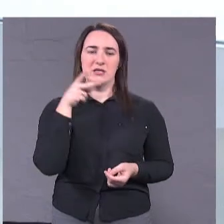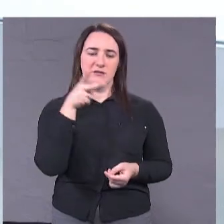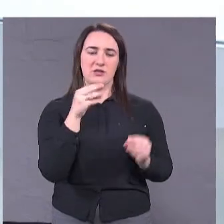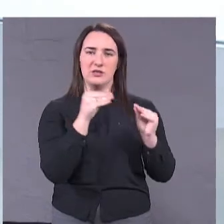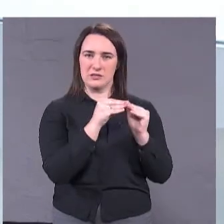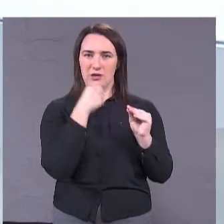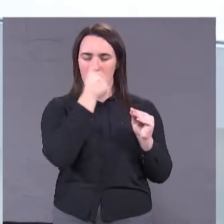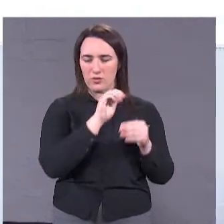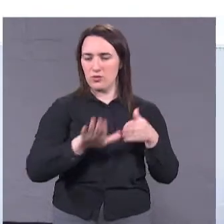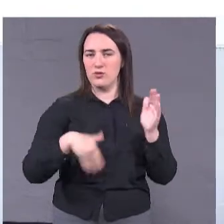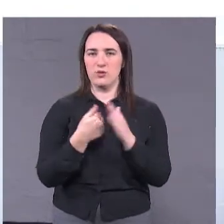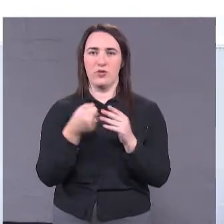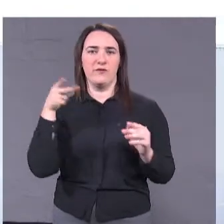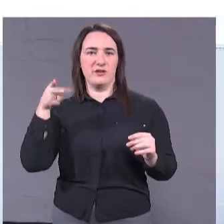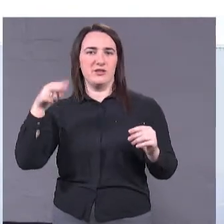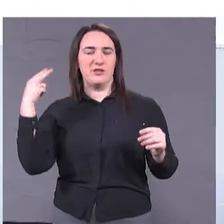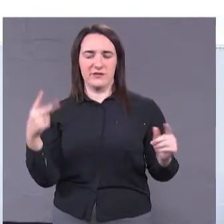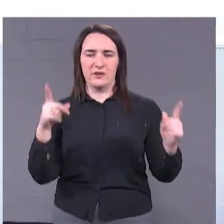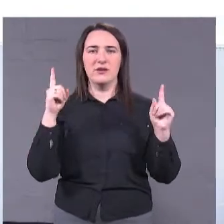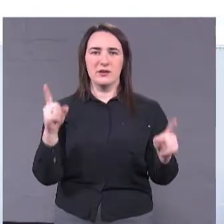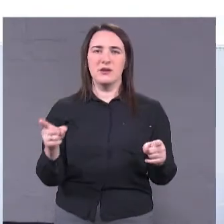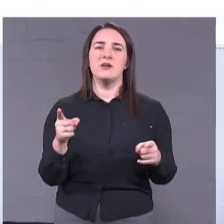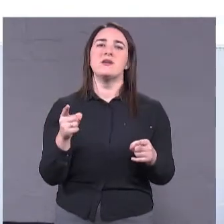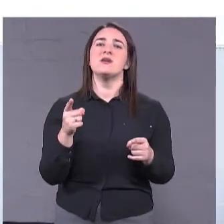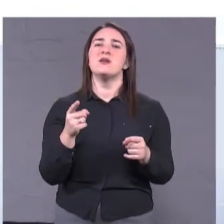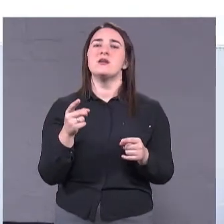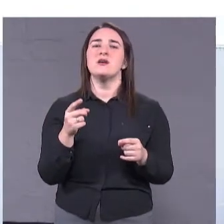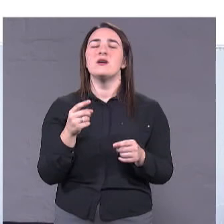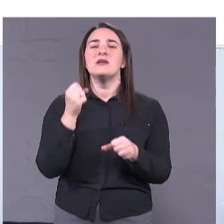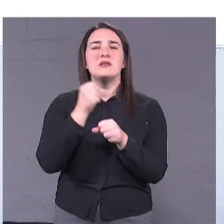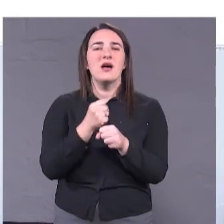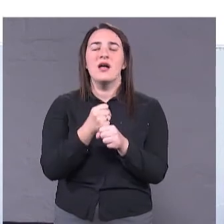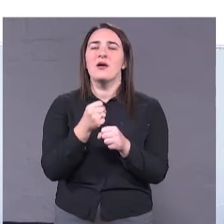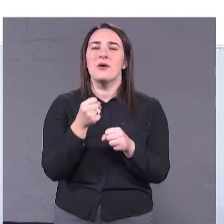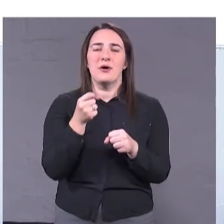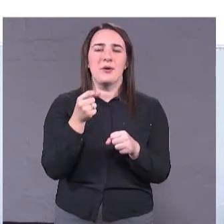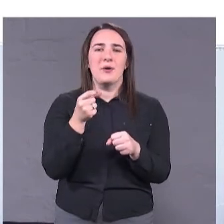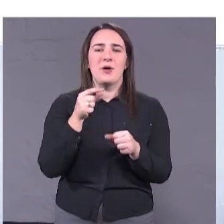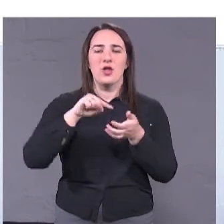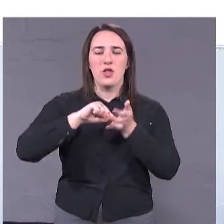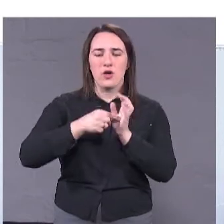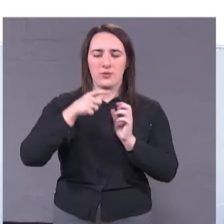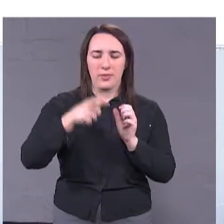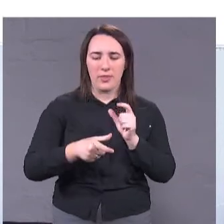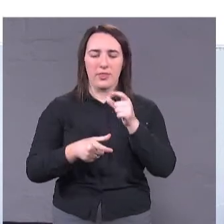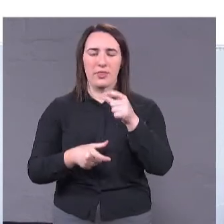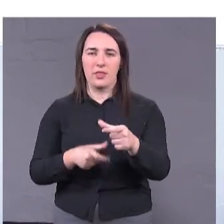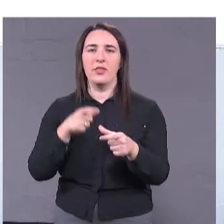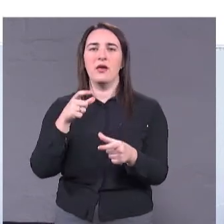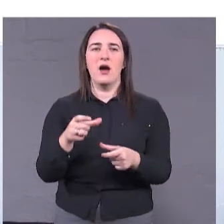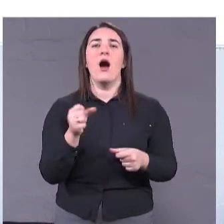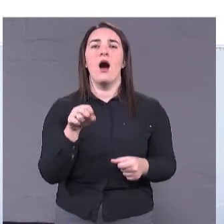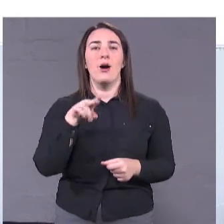2020 год, якщо їх делать, їх делать маленькими якими-то точніми отрезками. що робилися при